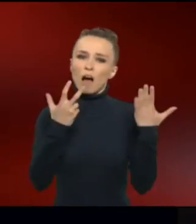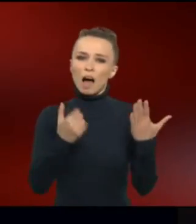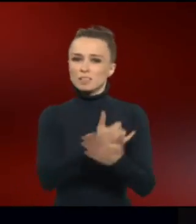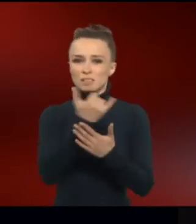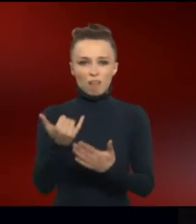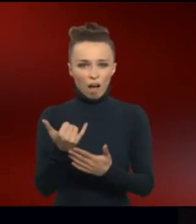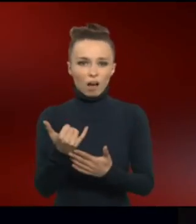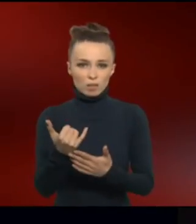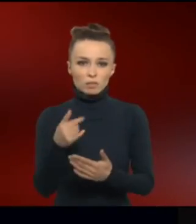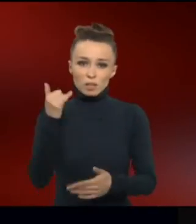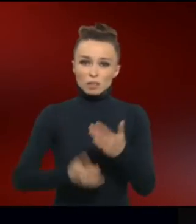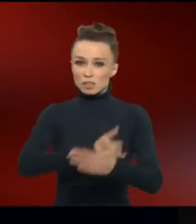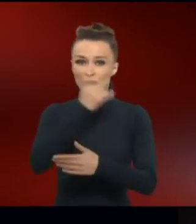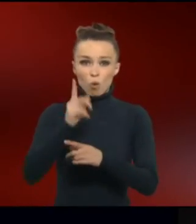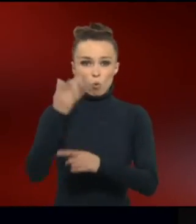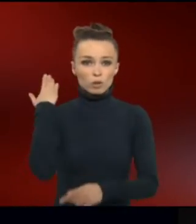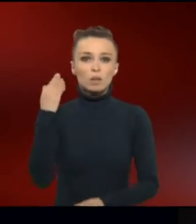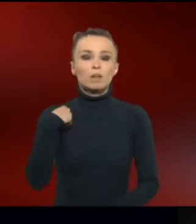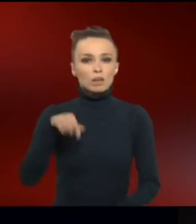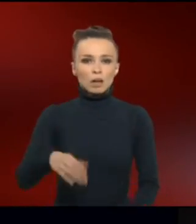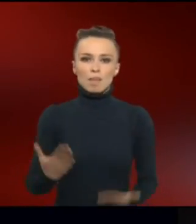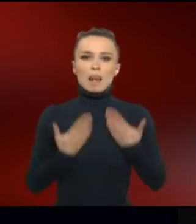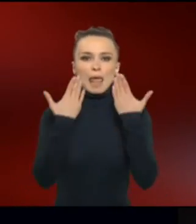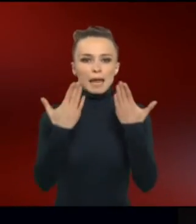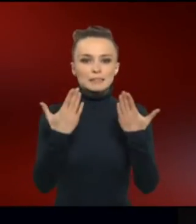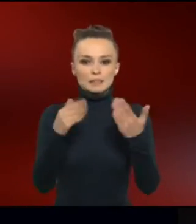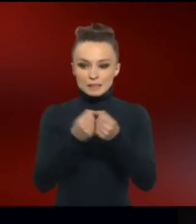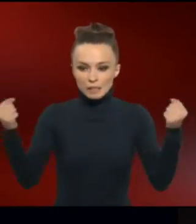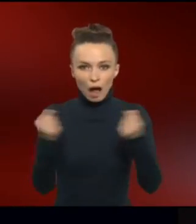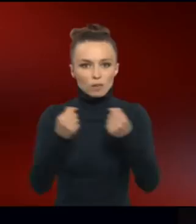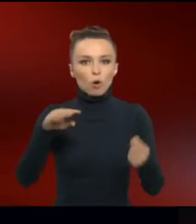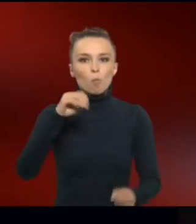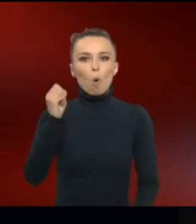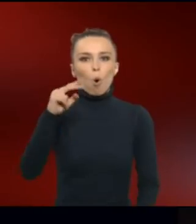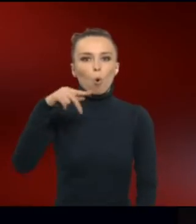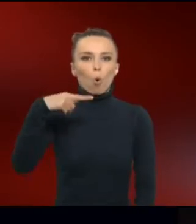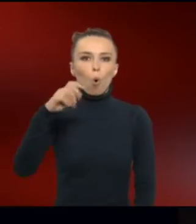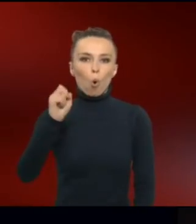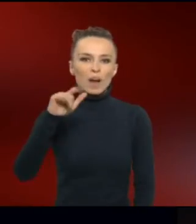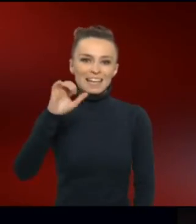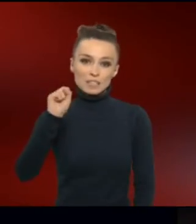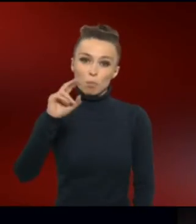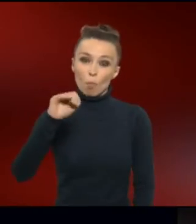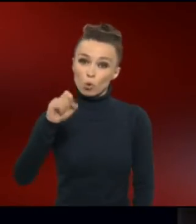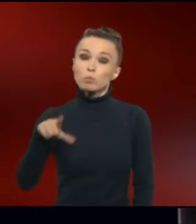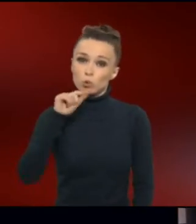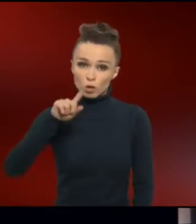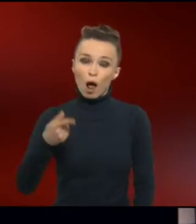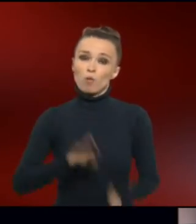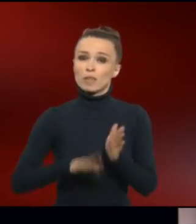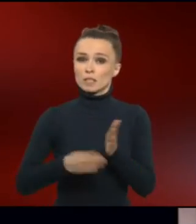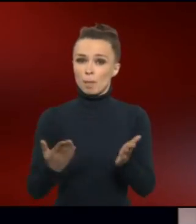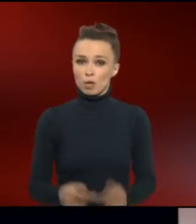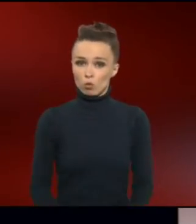vergangenen Jahrhunderts konnte man in Zeitungen den Begriff Mongolismus lesen. Auch das ist eine Form der Diskriminierung.